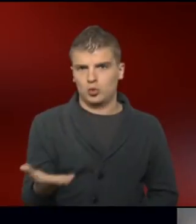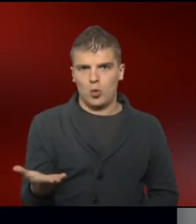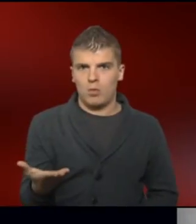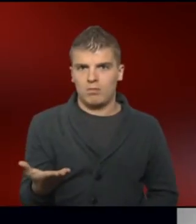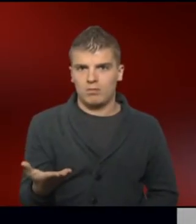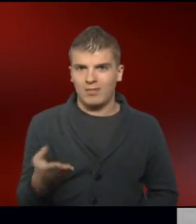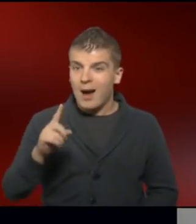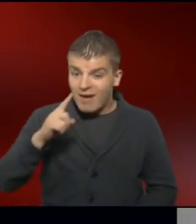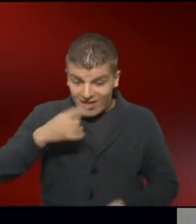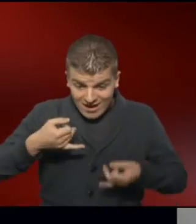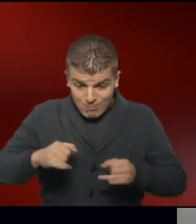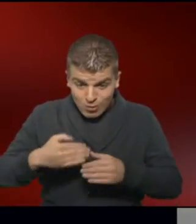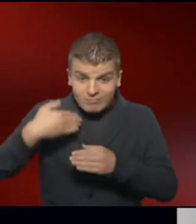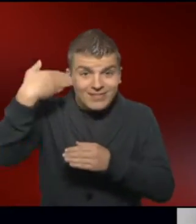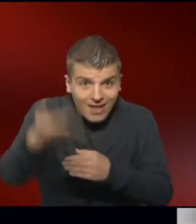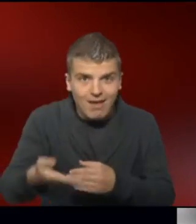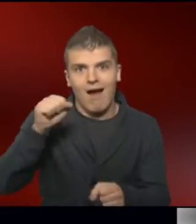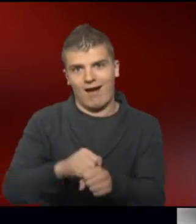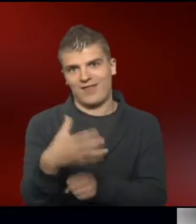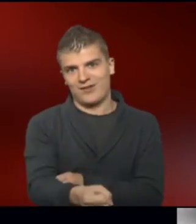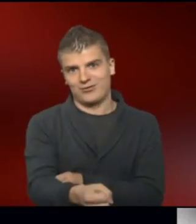das konnte man erst nach der Geburt feststellen.